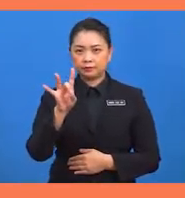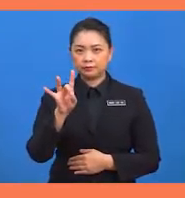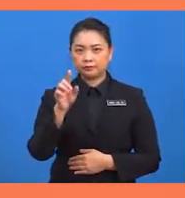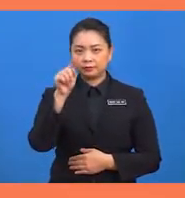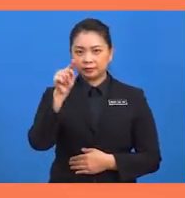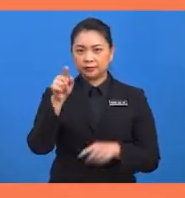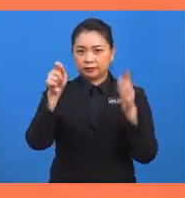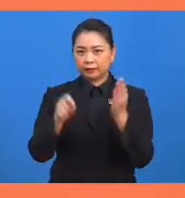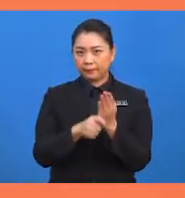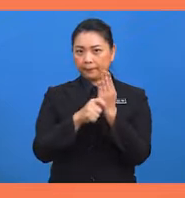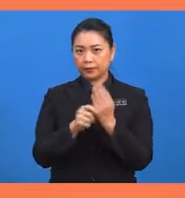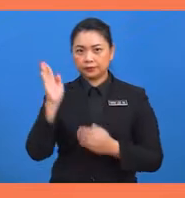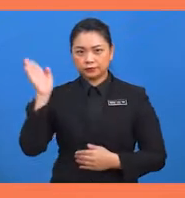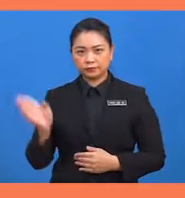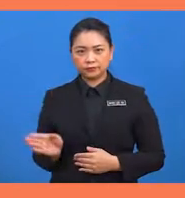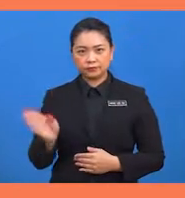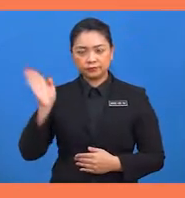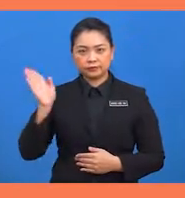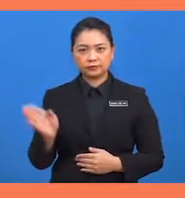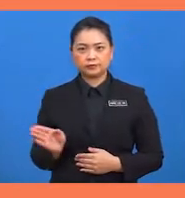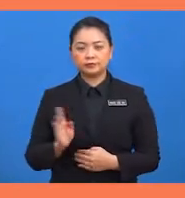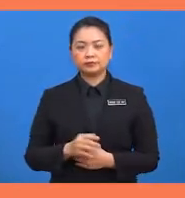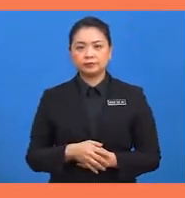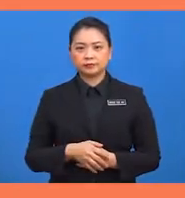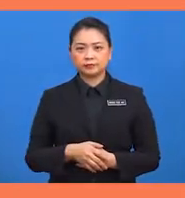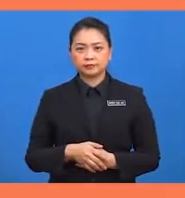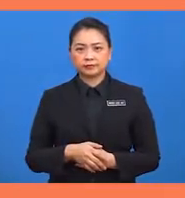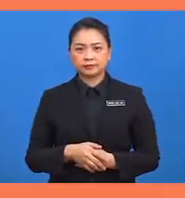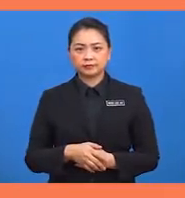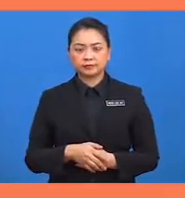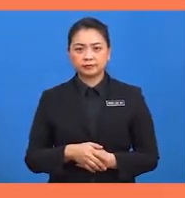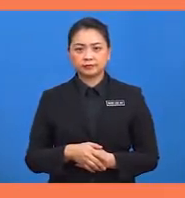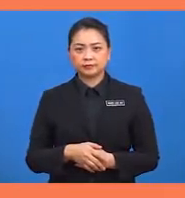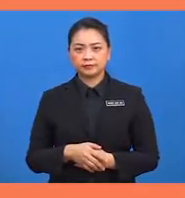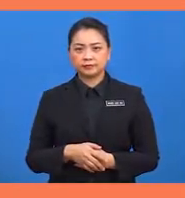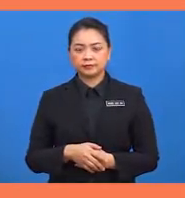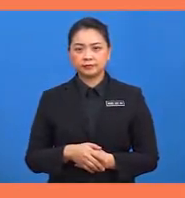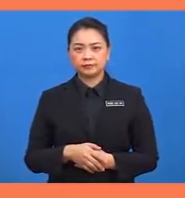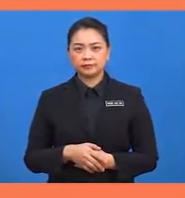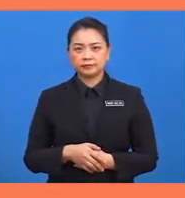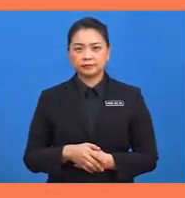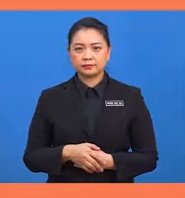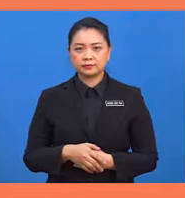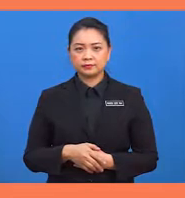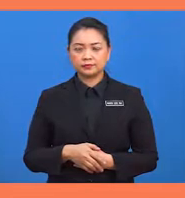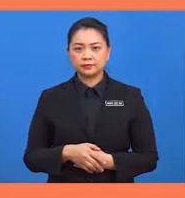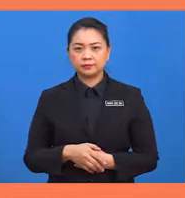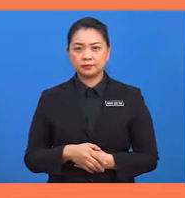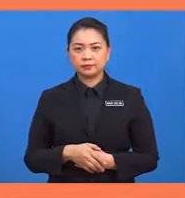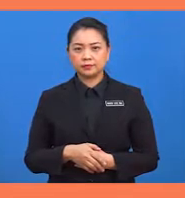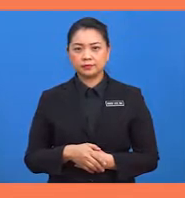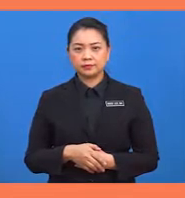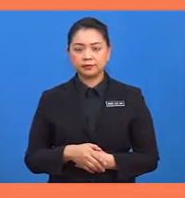sudut C, B, D tambah sudut C, D, B sama dengan 180 darjah.